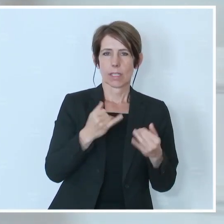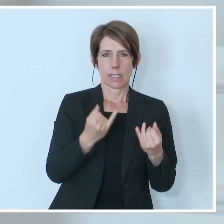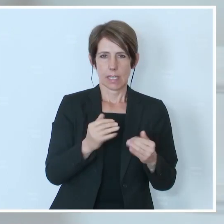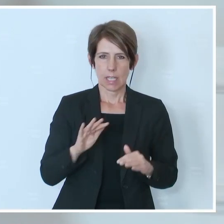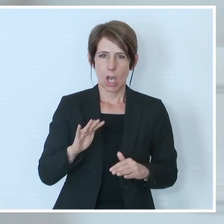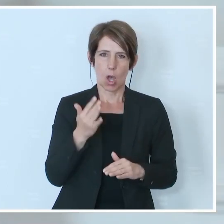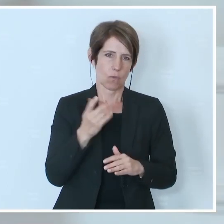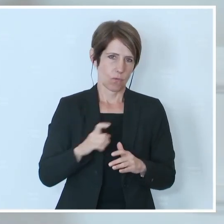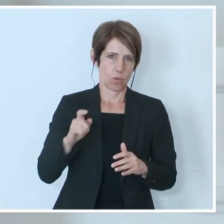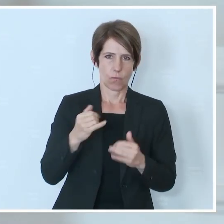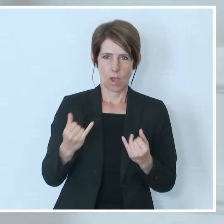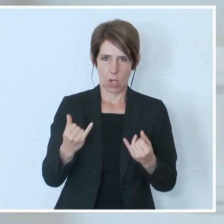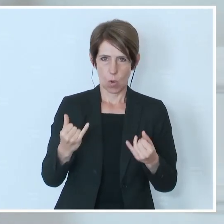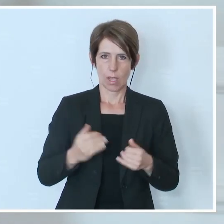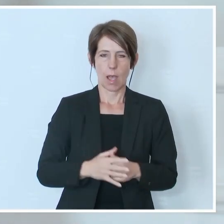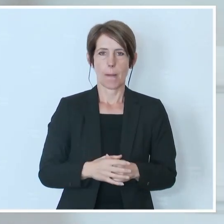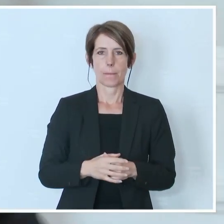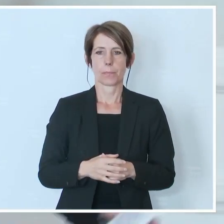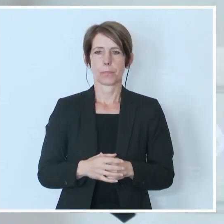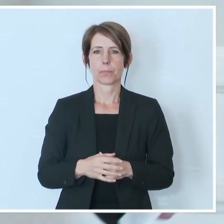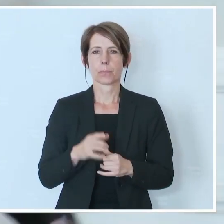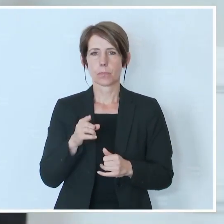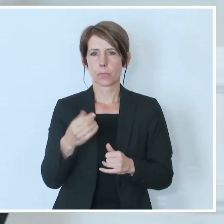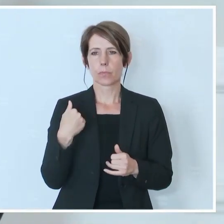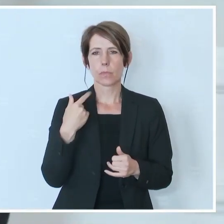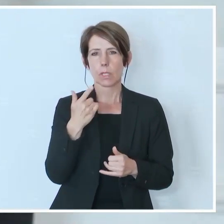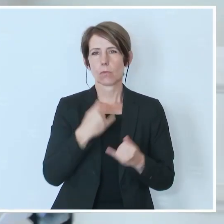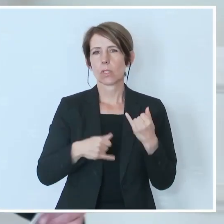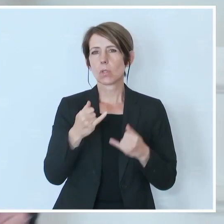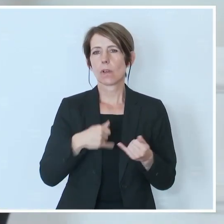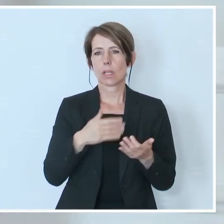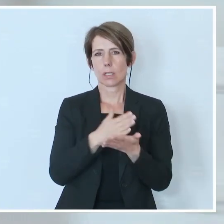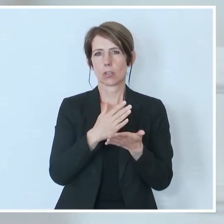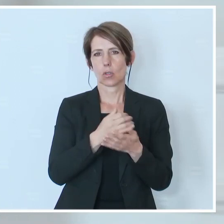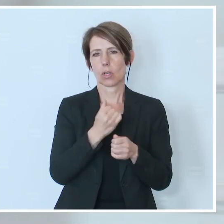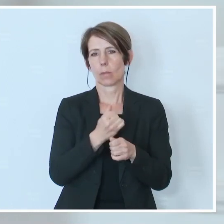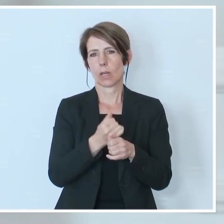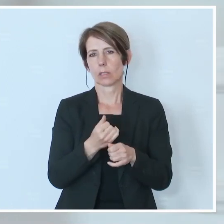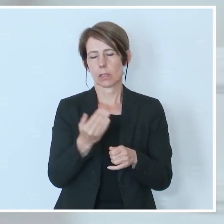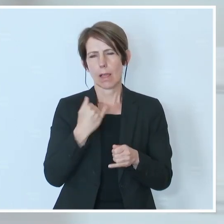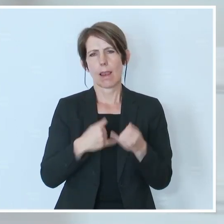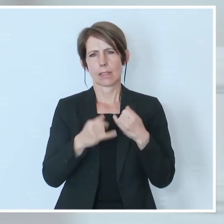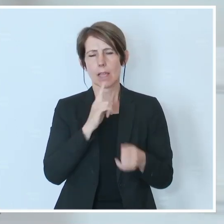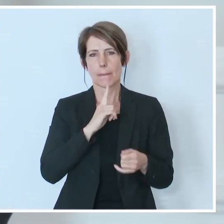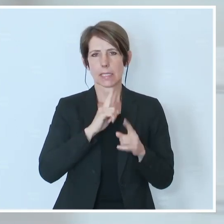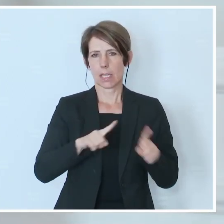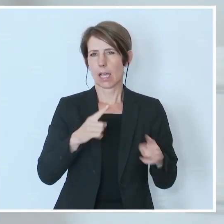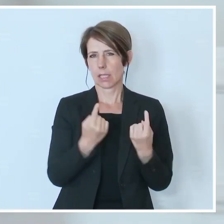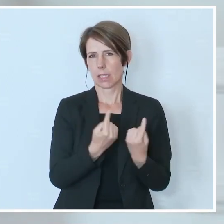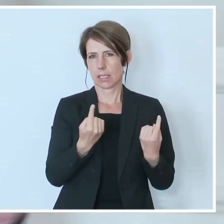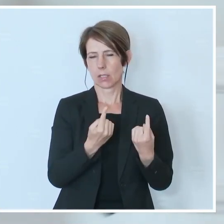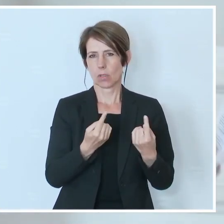heuer. Und so wie wir es schon vor zwei Jahren gemacht haben, letztes Jahr war ein bisschen eine Sondersituation wegen